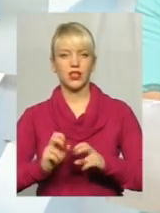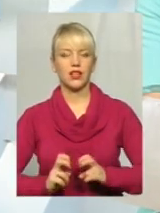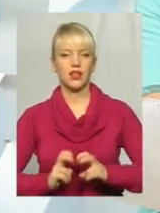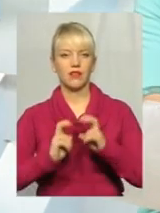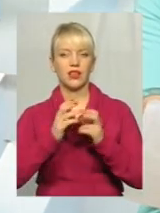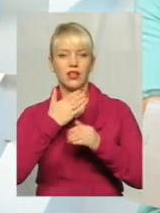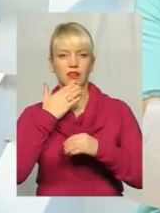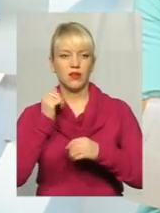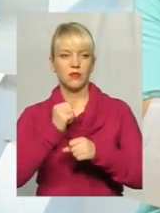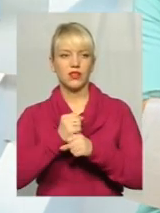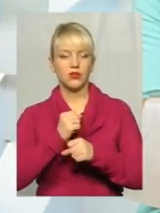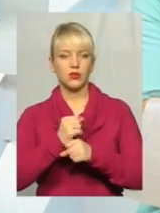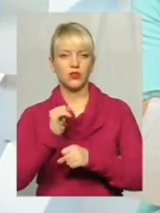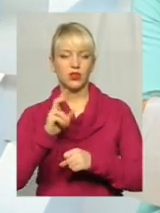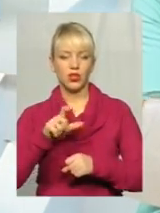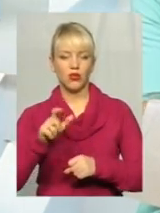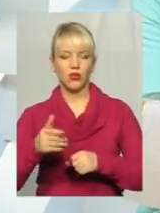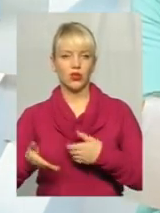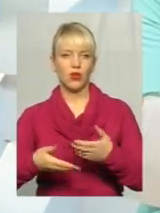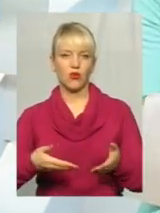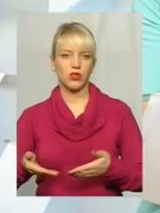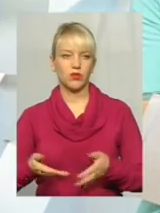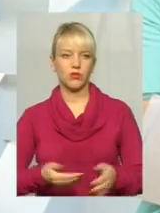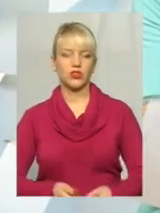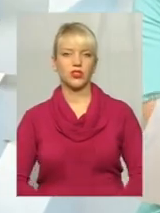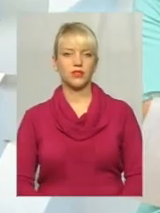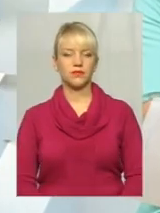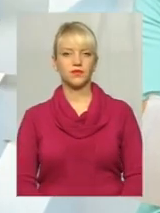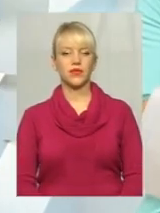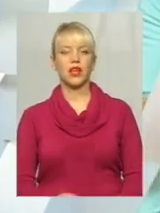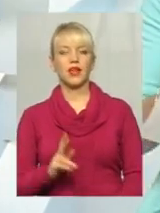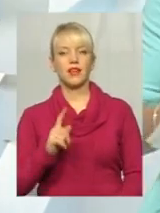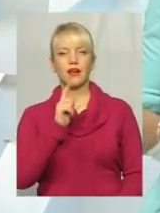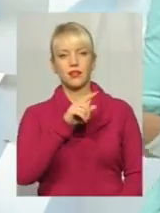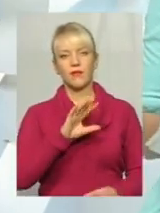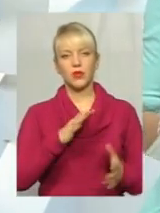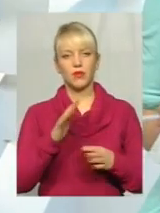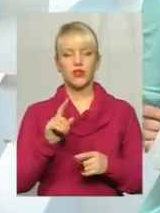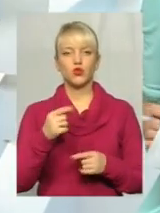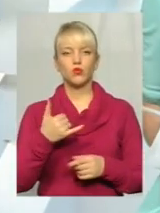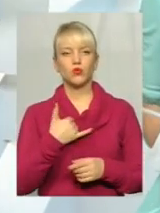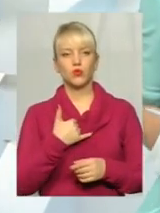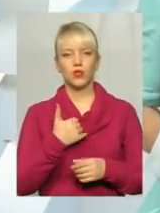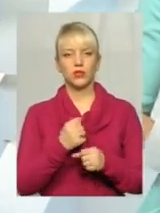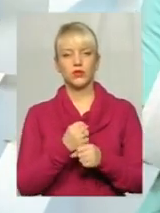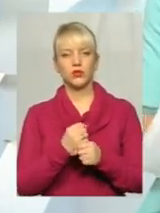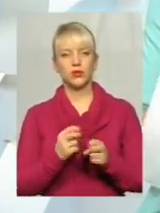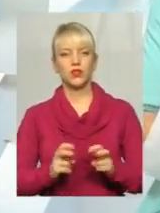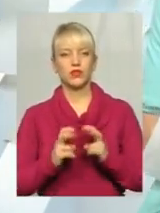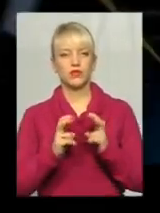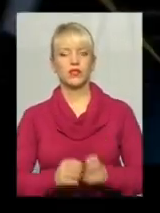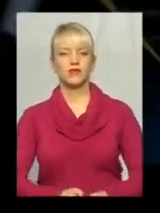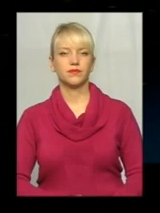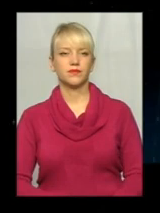працюють, люди ходять пішки. Як це відбувається там, а далі чому у нас працюють, і чим можна нашими ліфтами їздити?